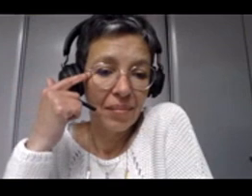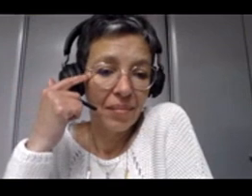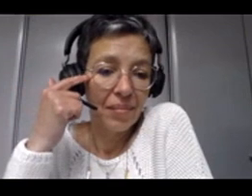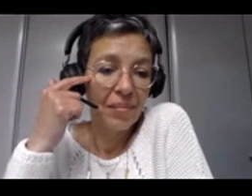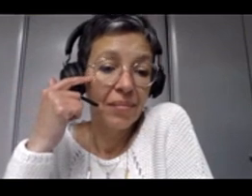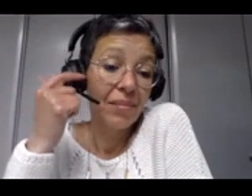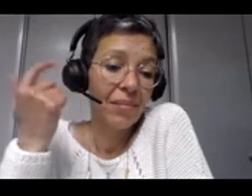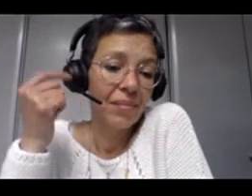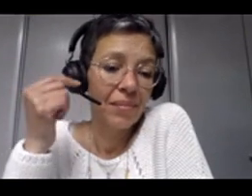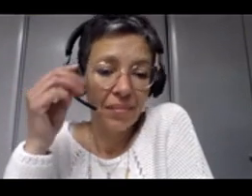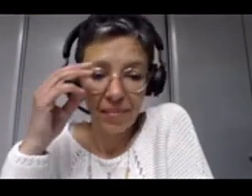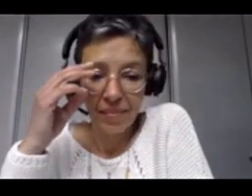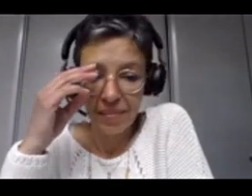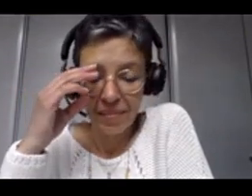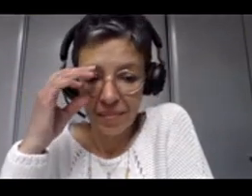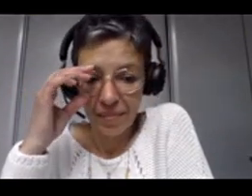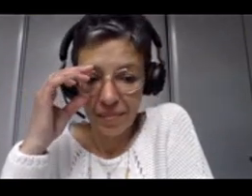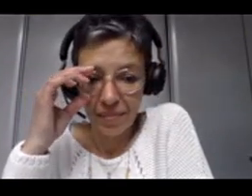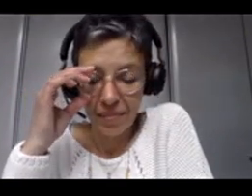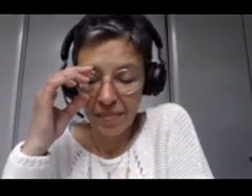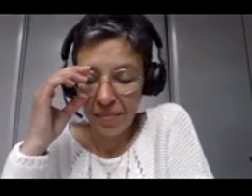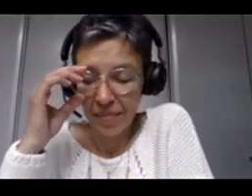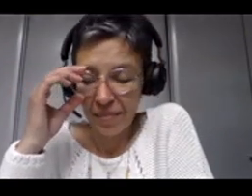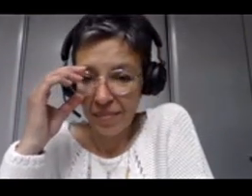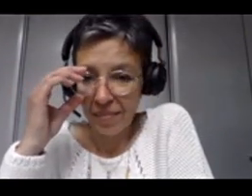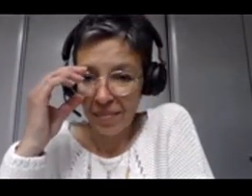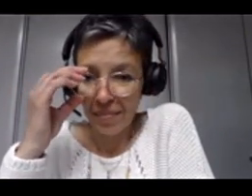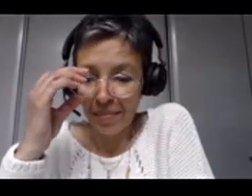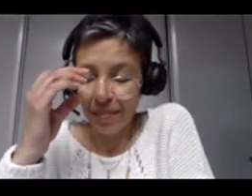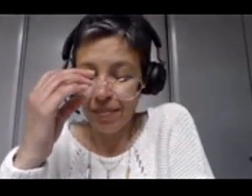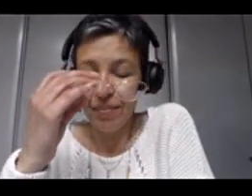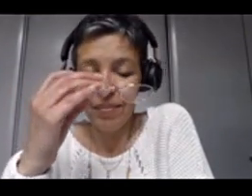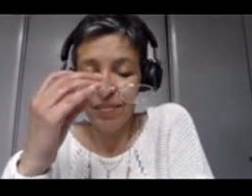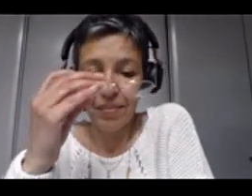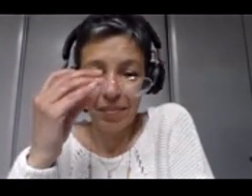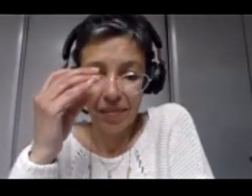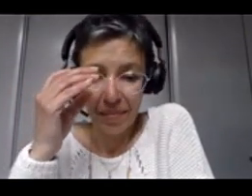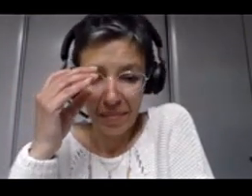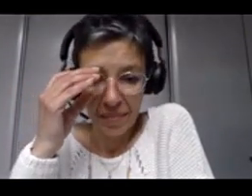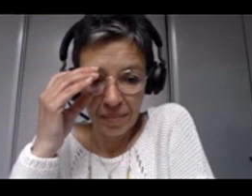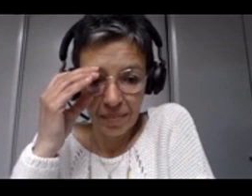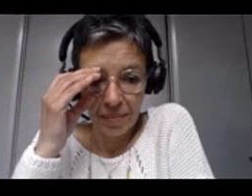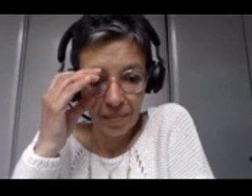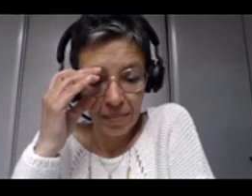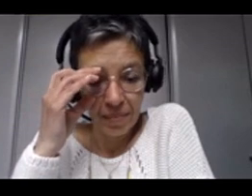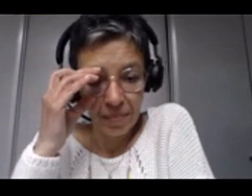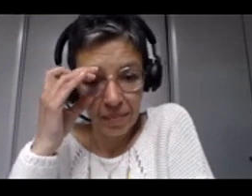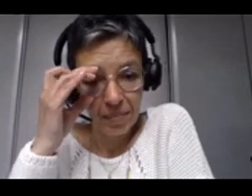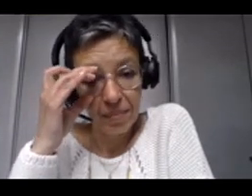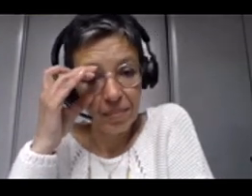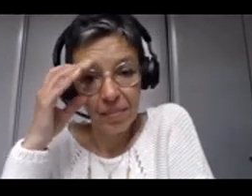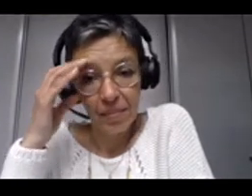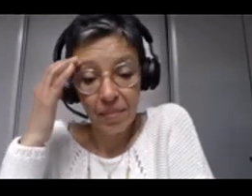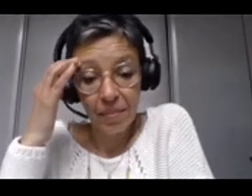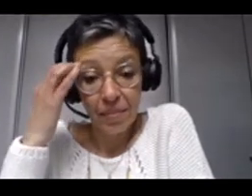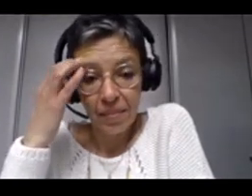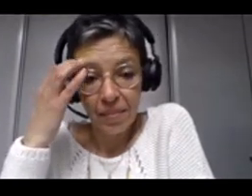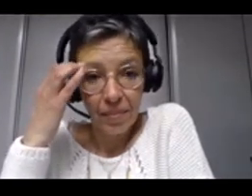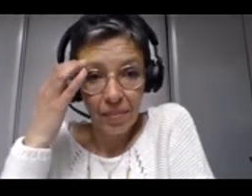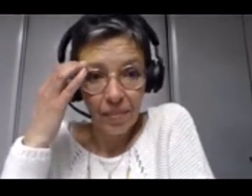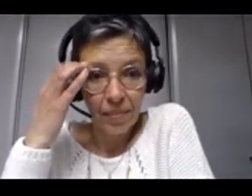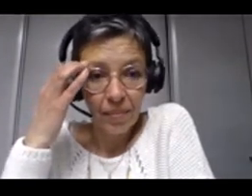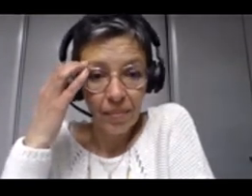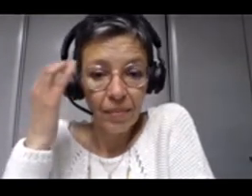à faire, de livraison et de réception. La seule façon de créer la confiance et la continuité de l'information